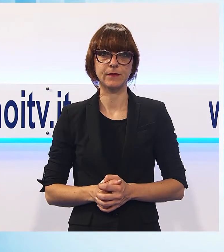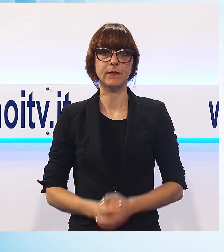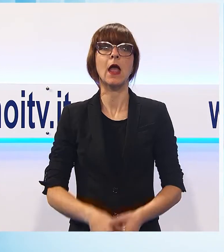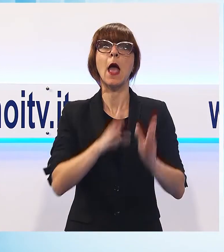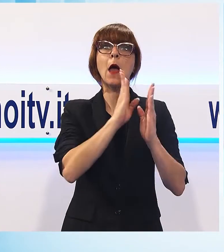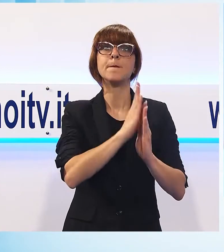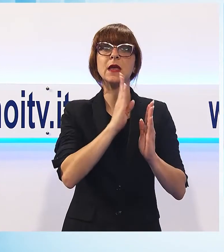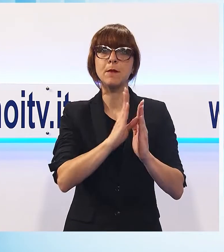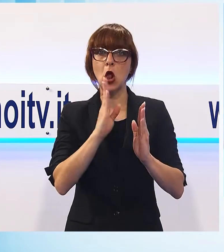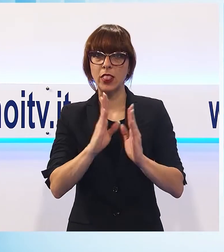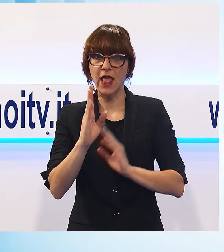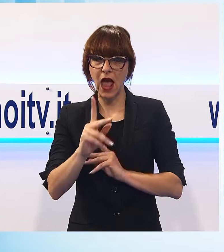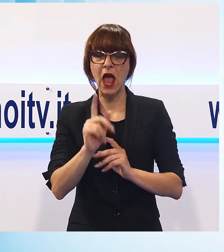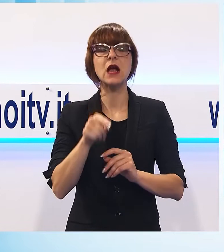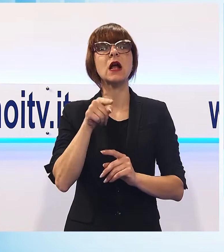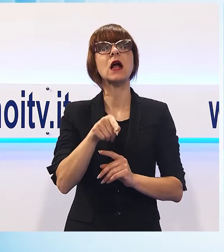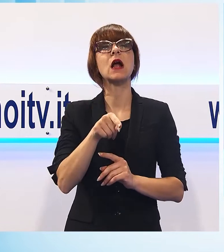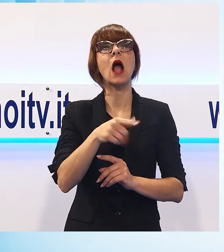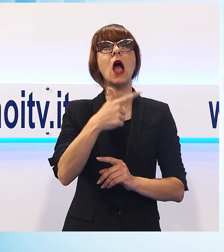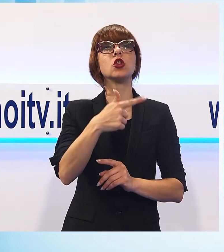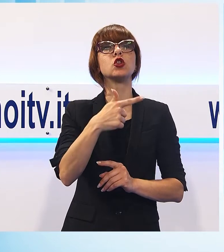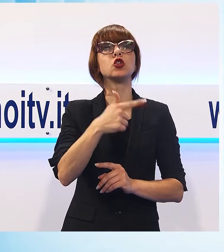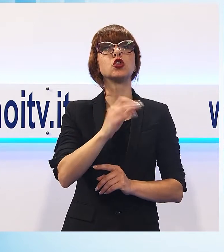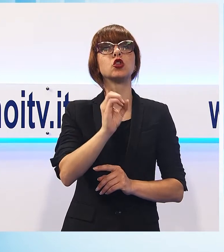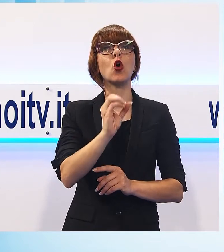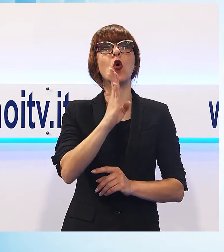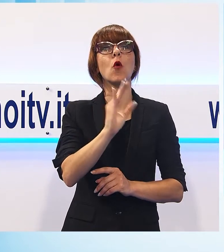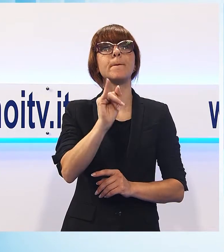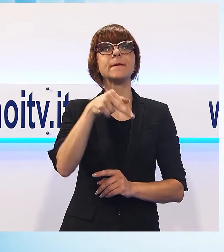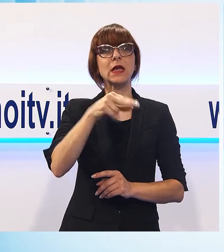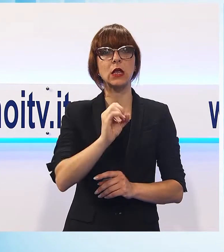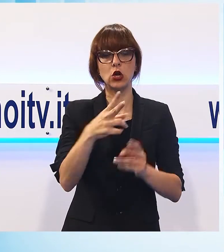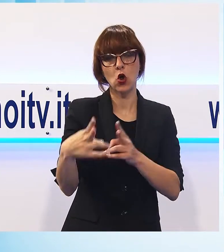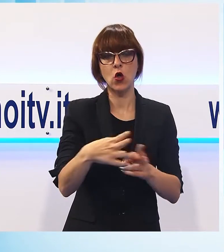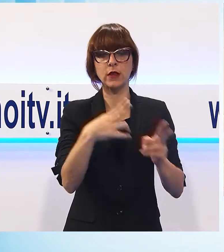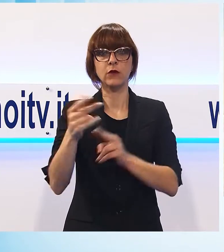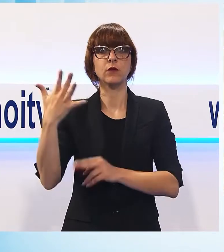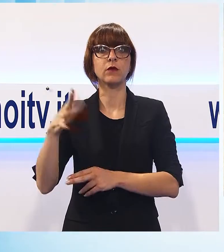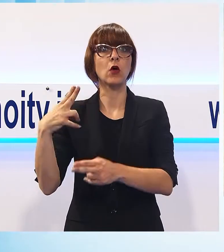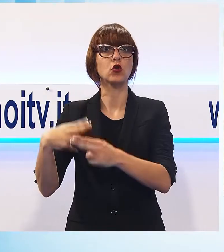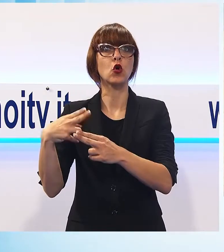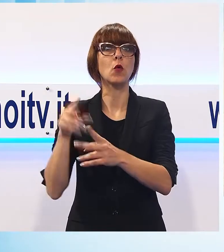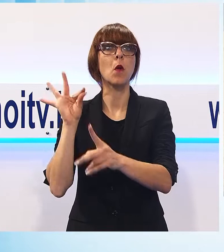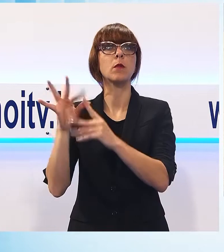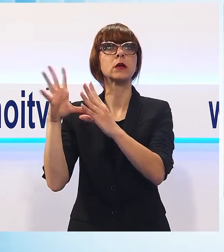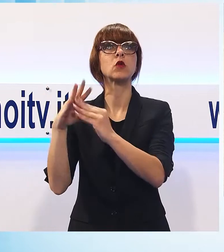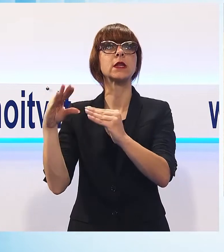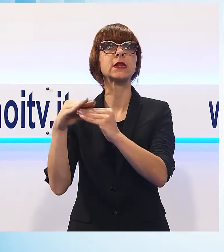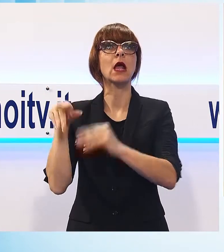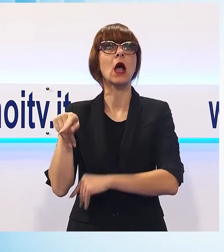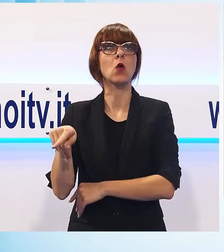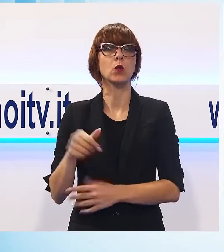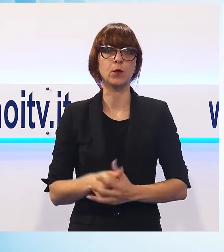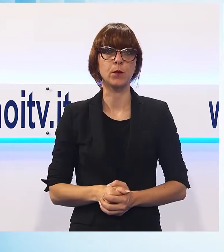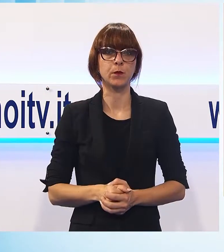Roma per un completo restauro di tutta la biblioteca di Mario Tobino. È iniziato il trasloco da